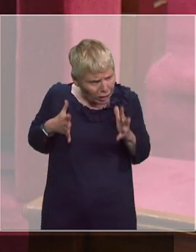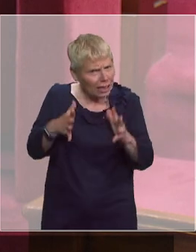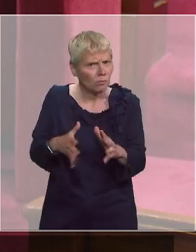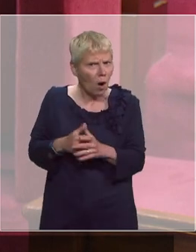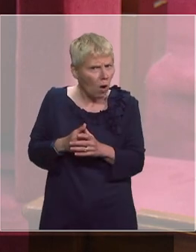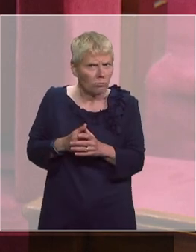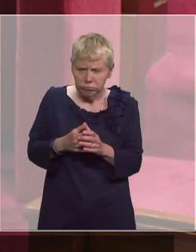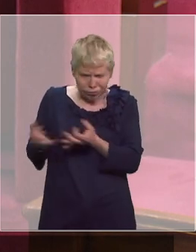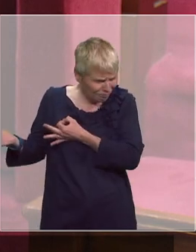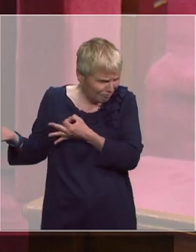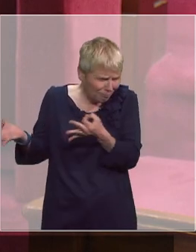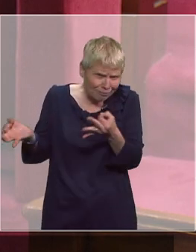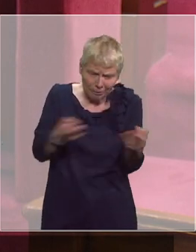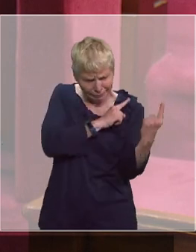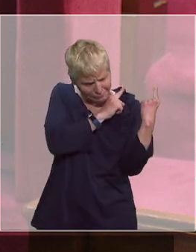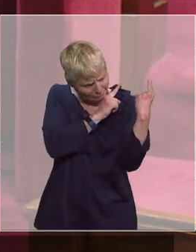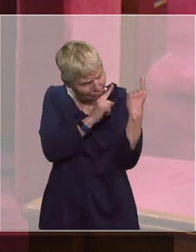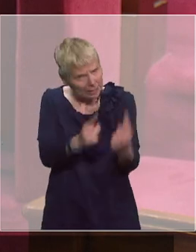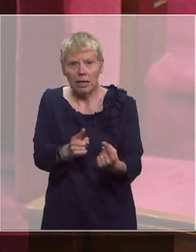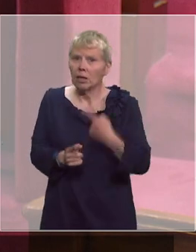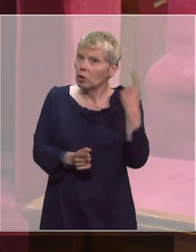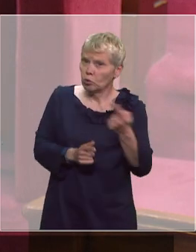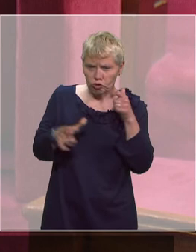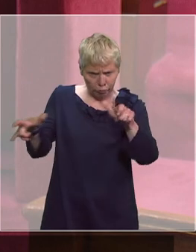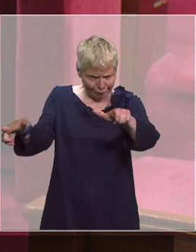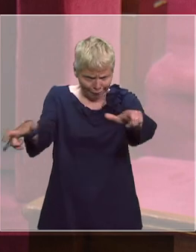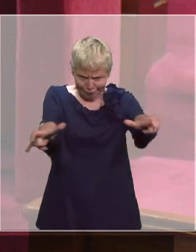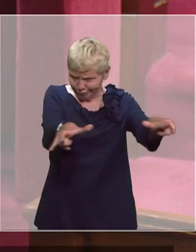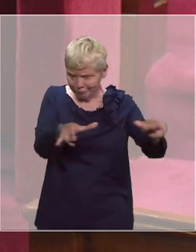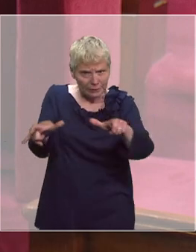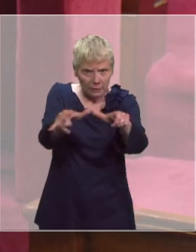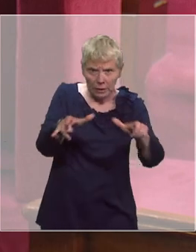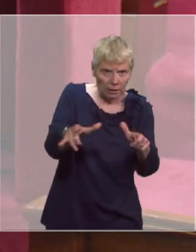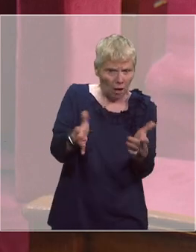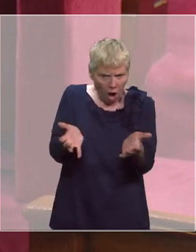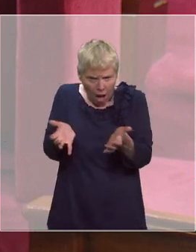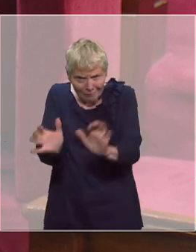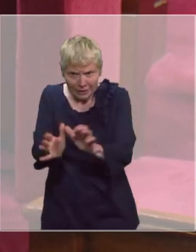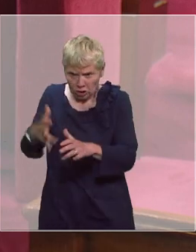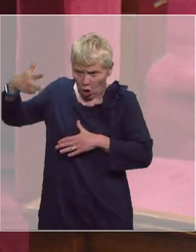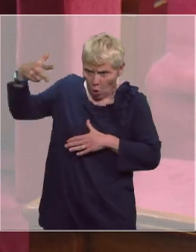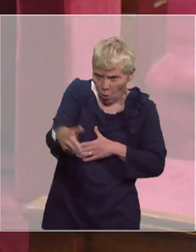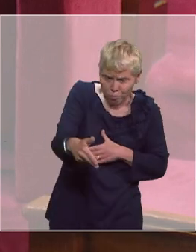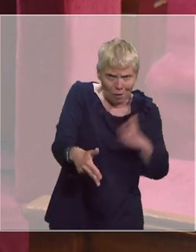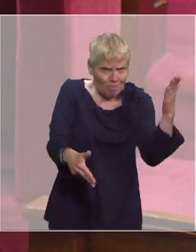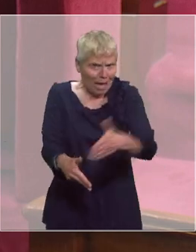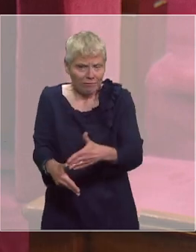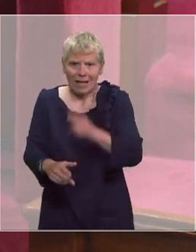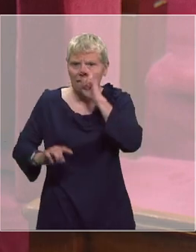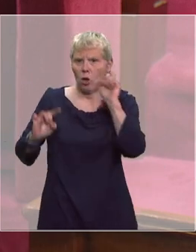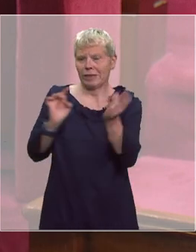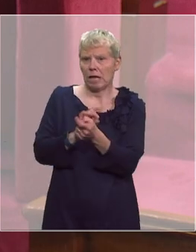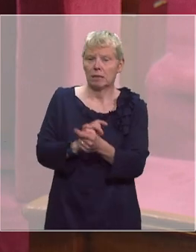comme à chaque instant pour faire en sorte que nous puissions veiller au meilleur niveau pour empêcher ou déjouer ou faire échouer des attentats